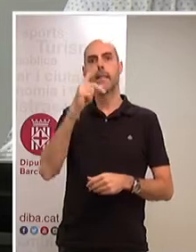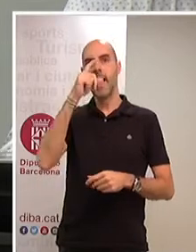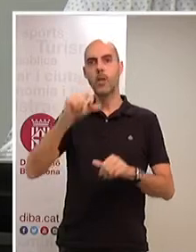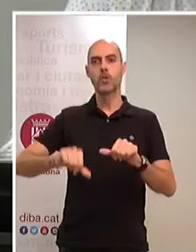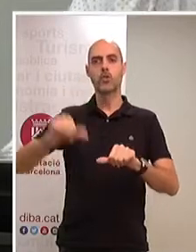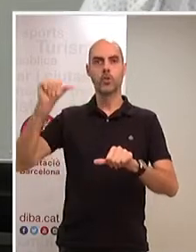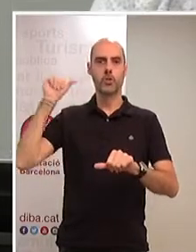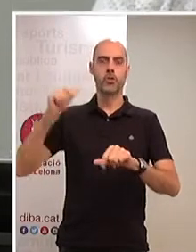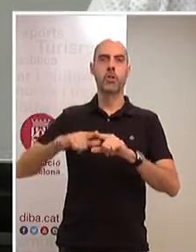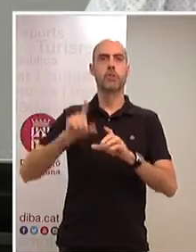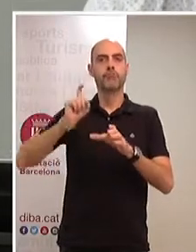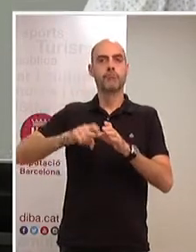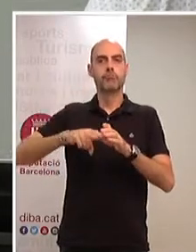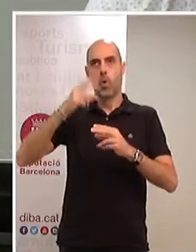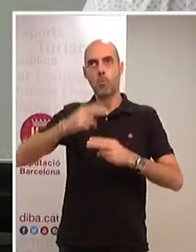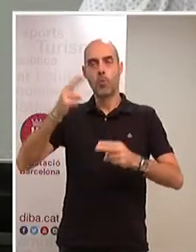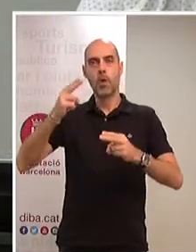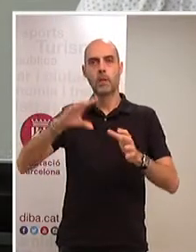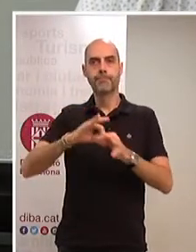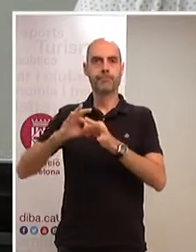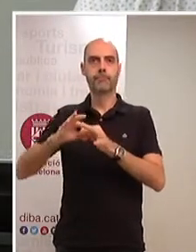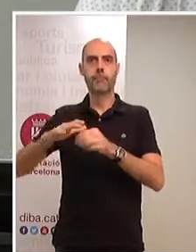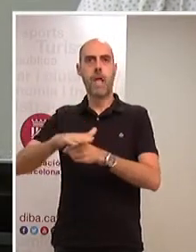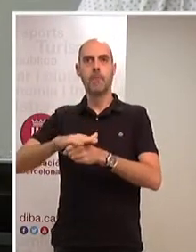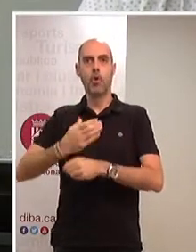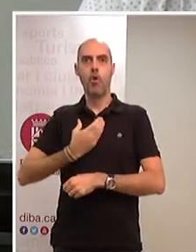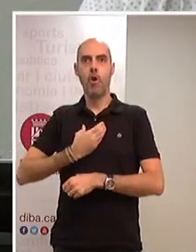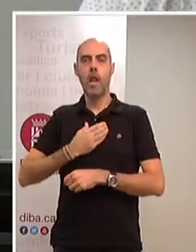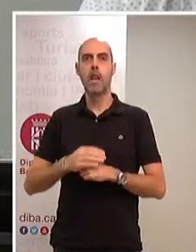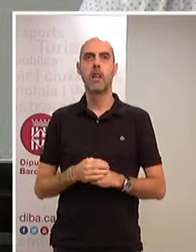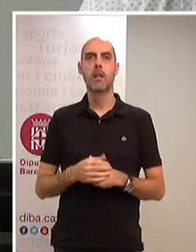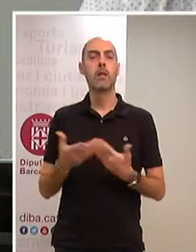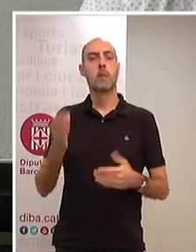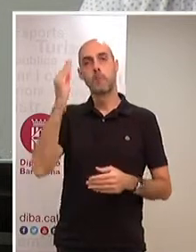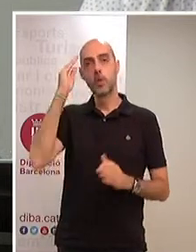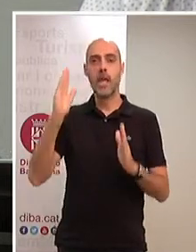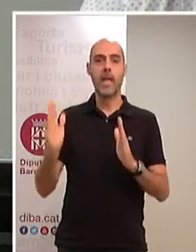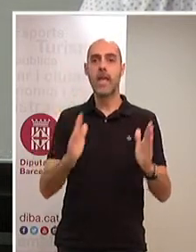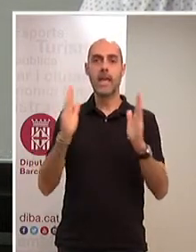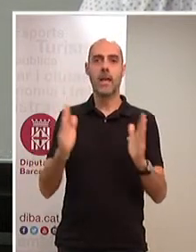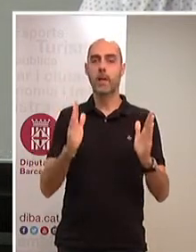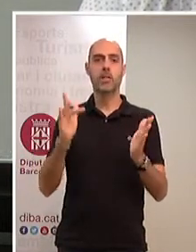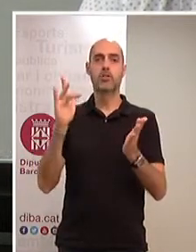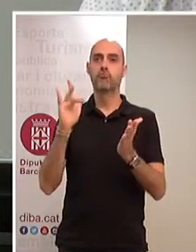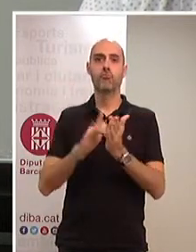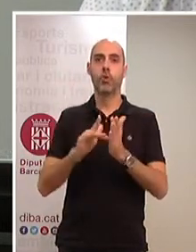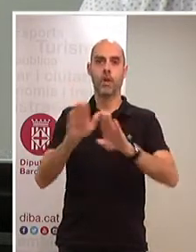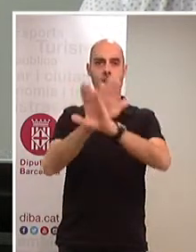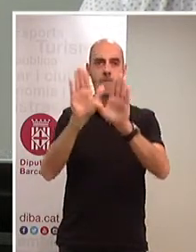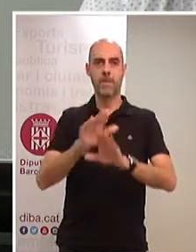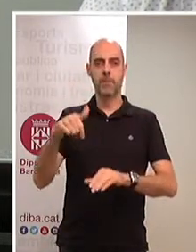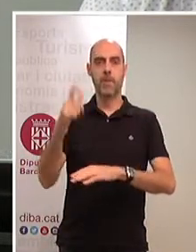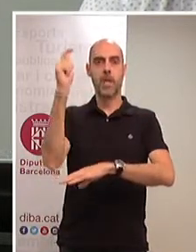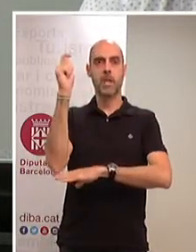vinculada al món local. I crec que totes les etapes arriben a la seva fi. De fet, en aquesta diputació,